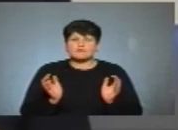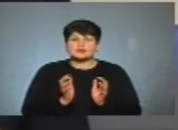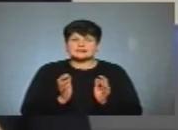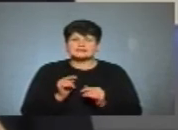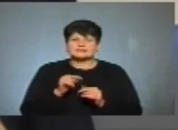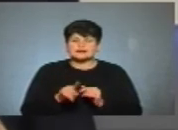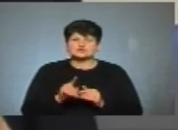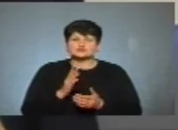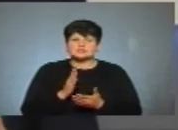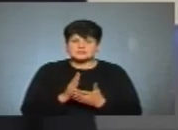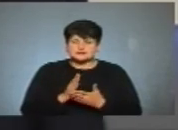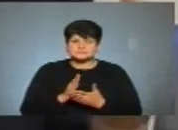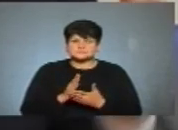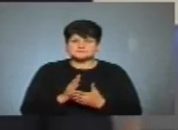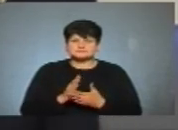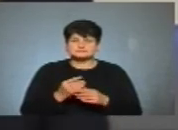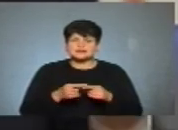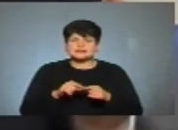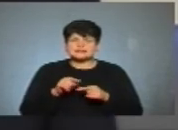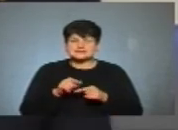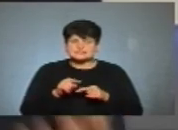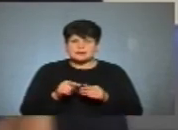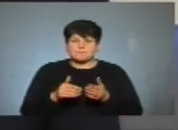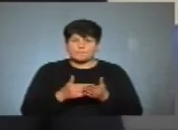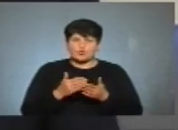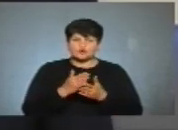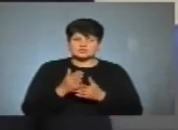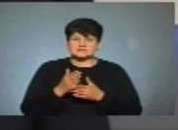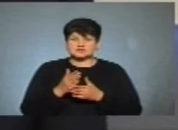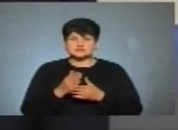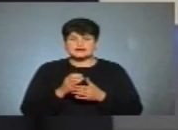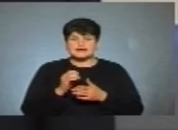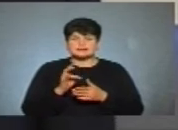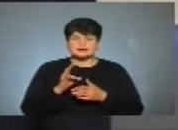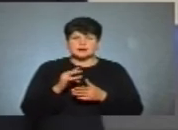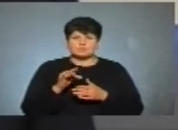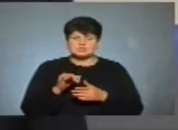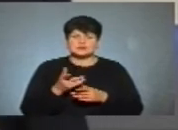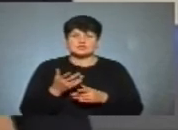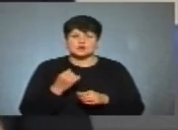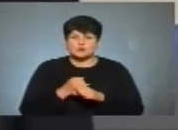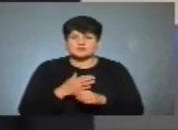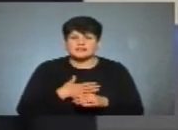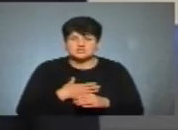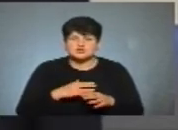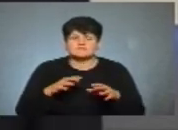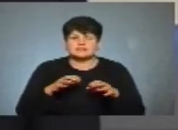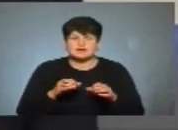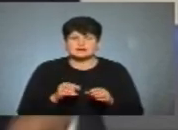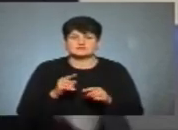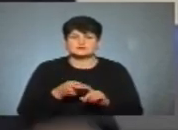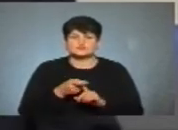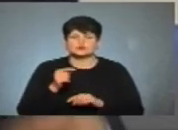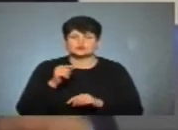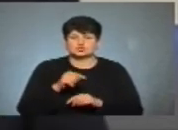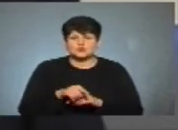Тому що цей такий політичний енгрібьорц, який робить наша влада, він якраз призводить до того,